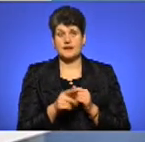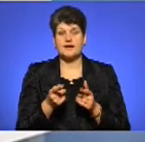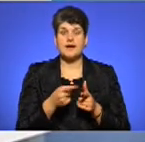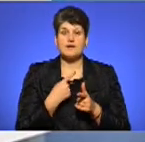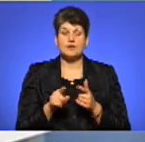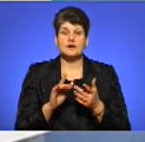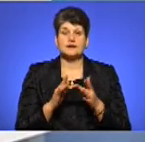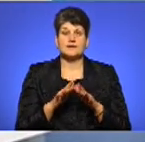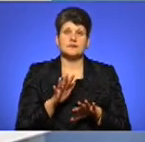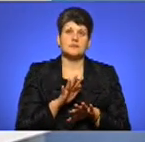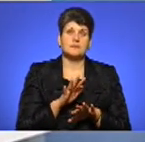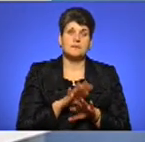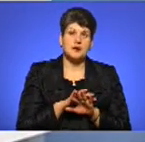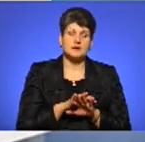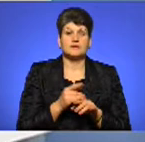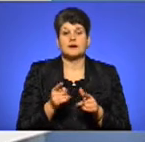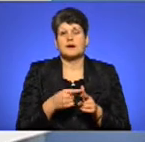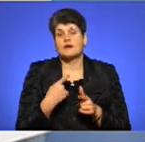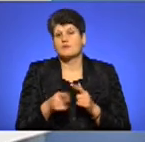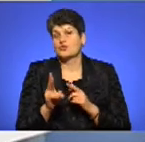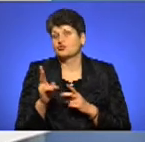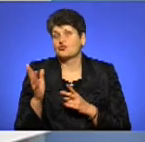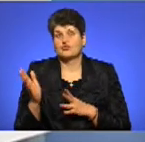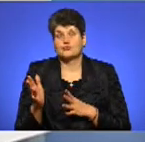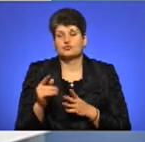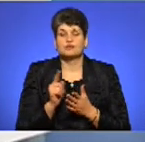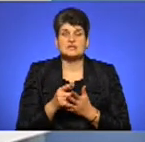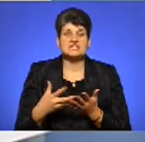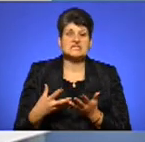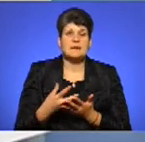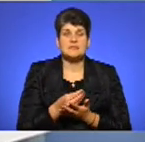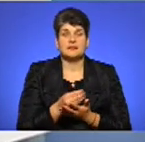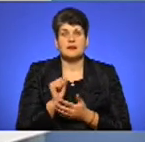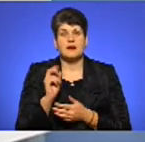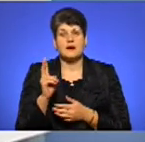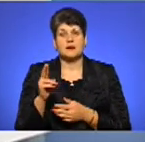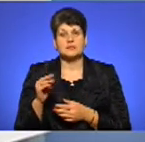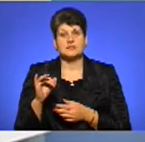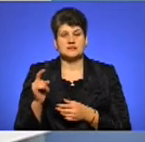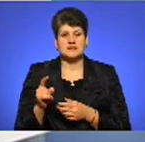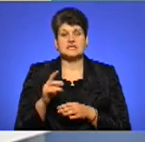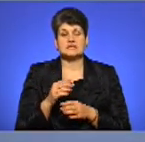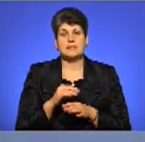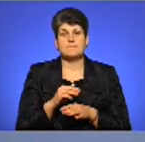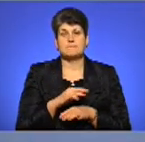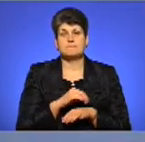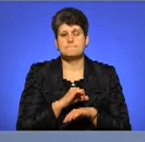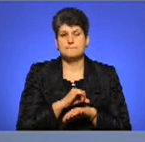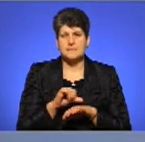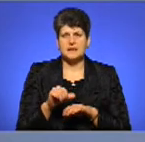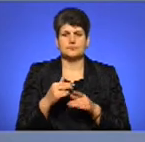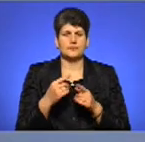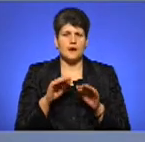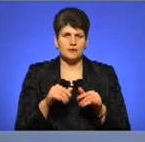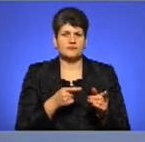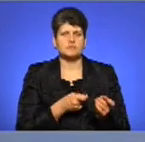-банкінгом, або хтось за вас в Україні повинен був би сплатити акциз, миту і це все остальное. І тільки після цього ви повинні ввести